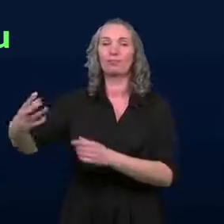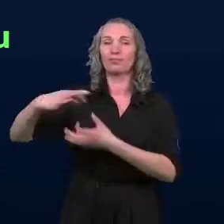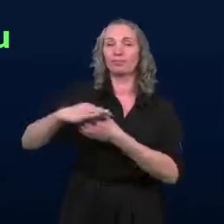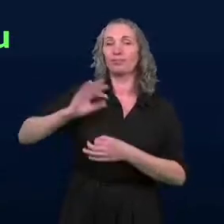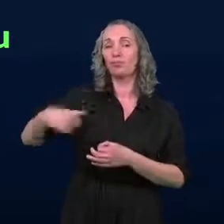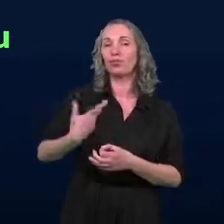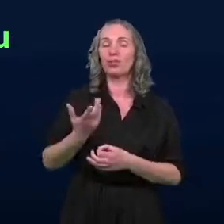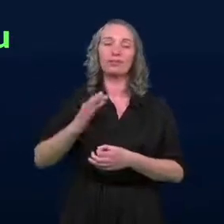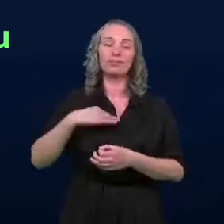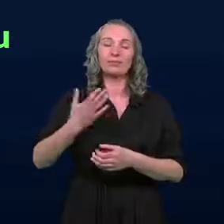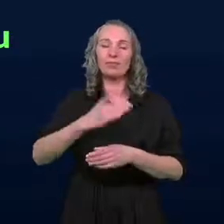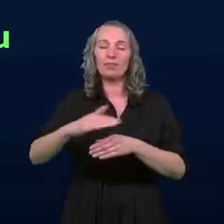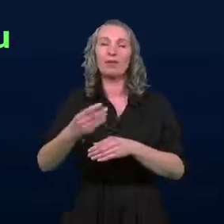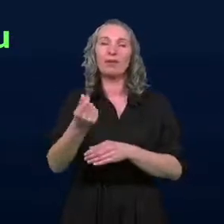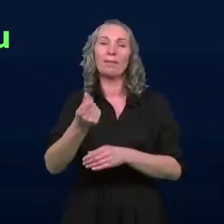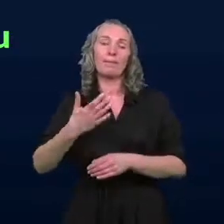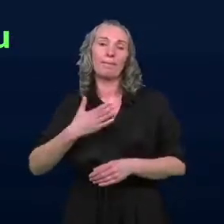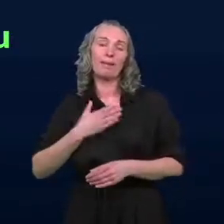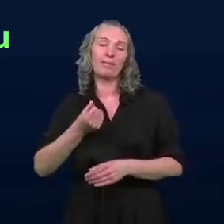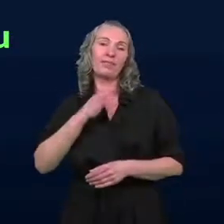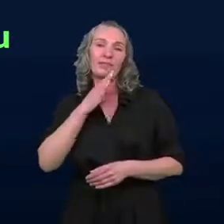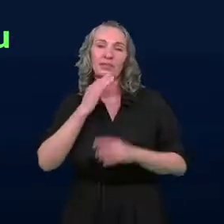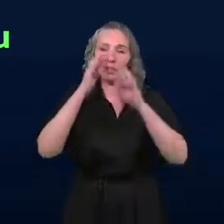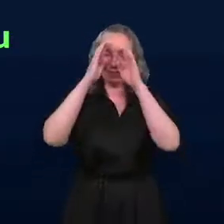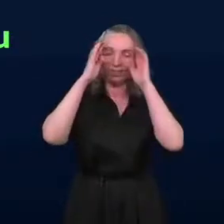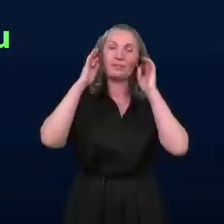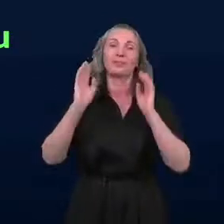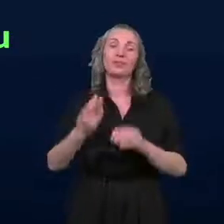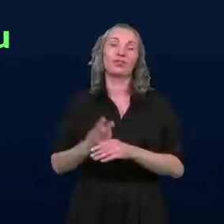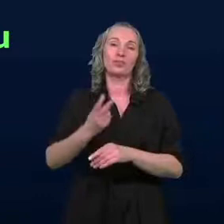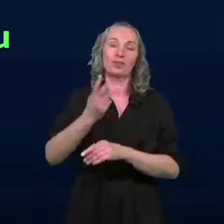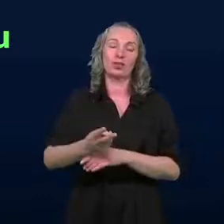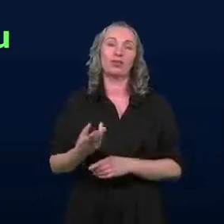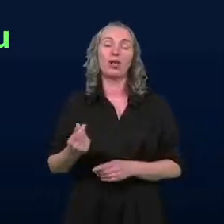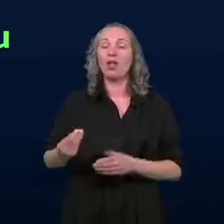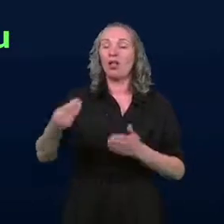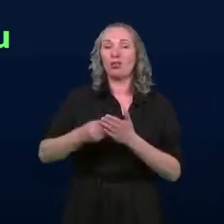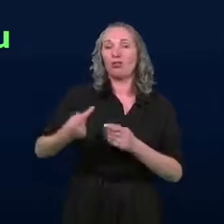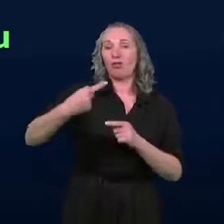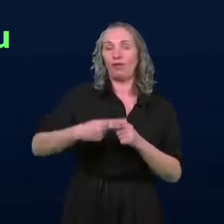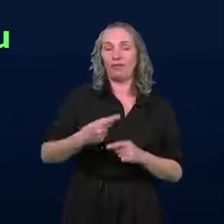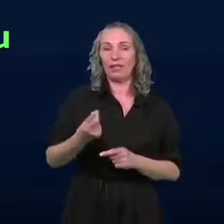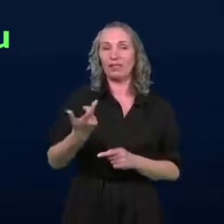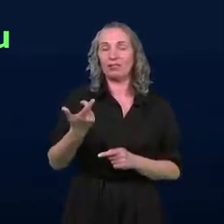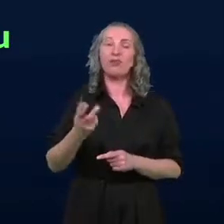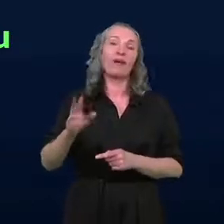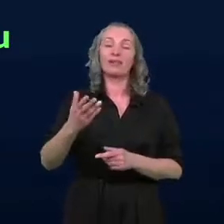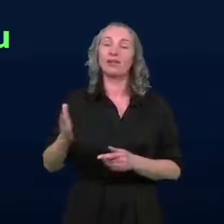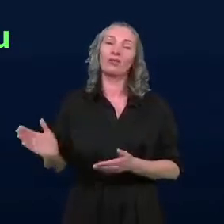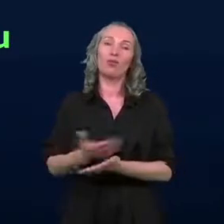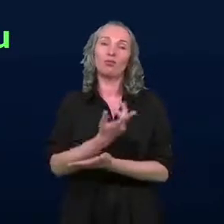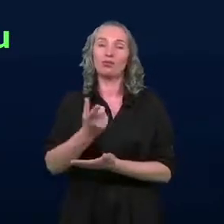pewne ramy finansowe, które mogą być oczywiście przekroczone. Dofinansowanie do usuwania